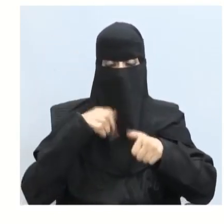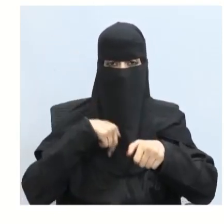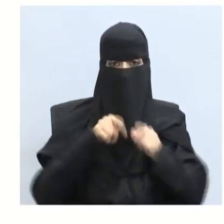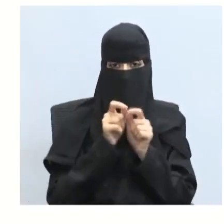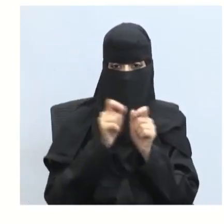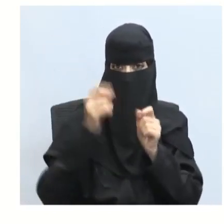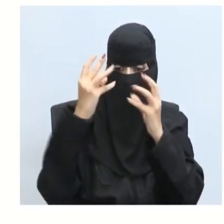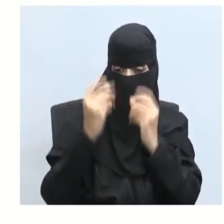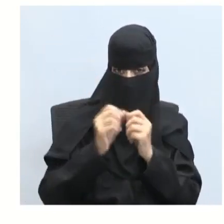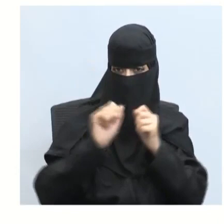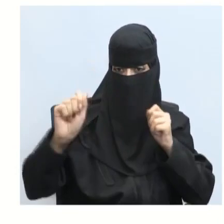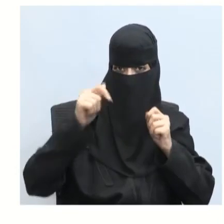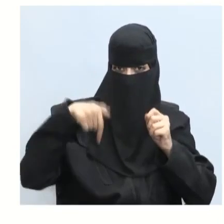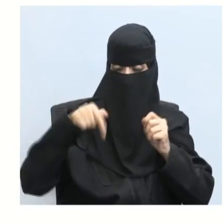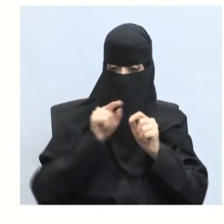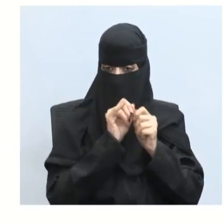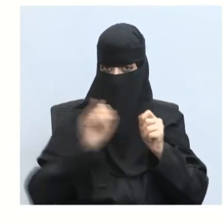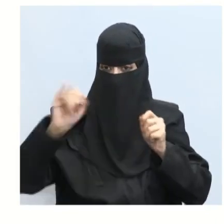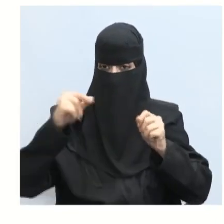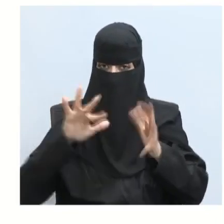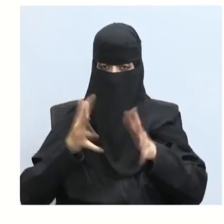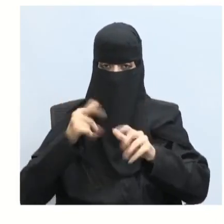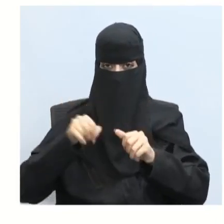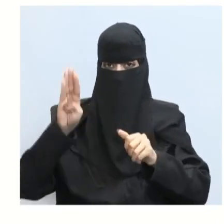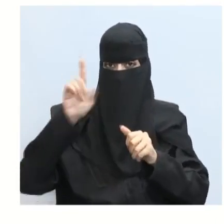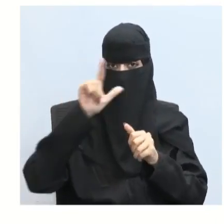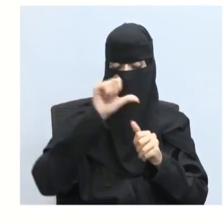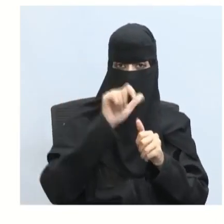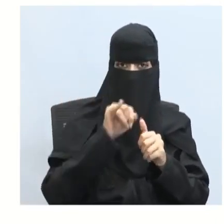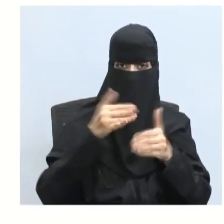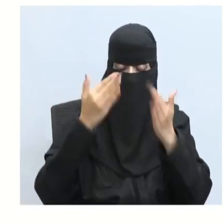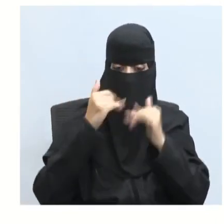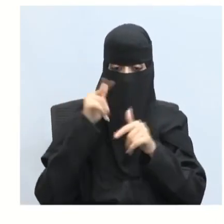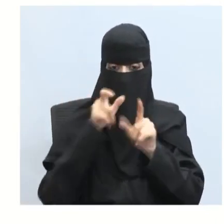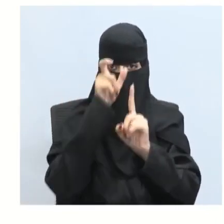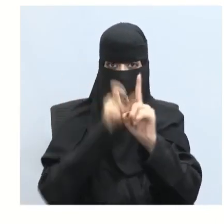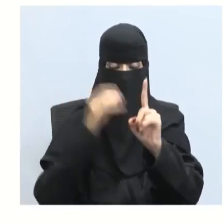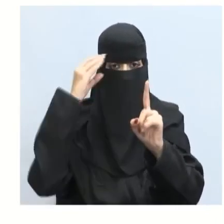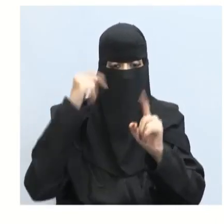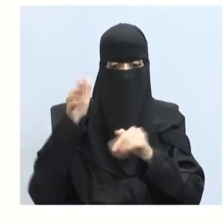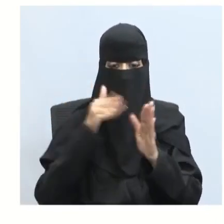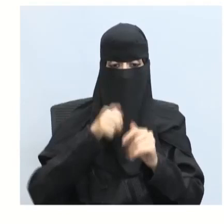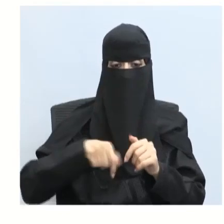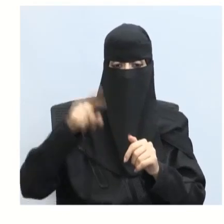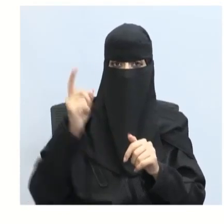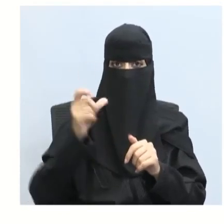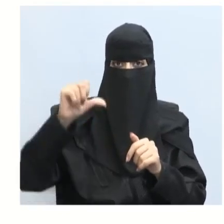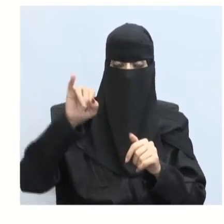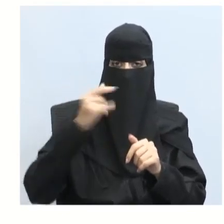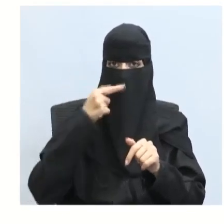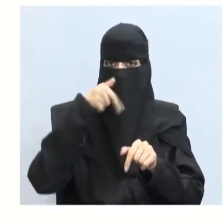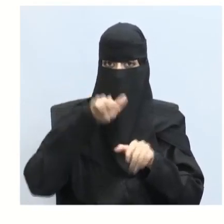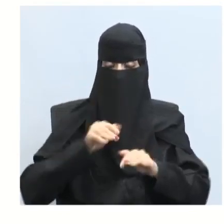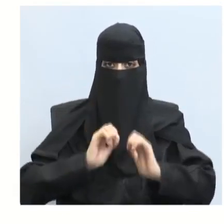تقدر بعدة كيلو مترات بعد ذلك جاءنا العالم الدينماركي رومار واستطاع أن يحسب زمن